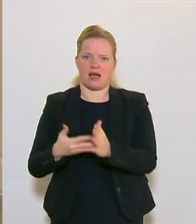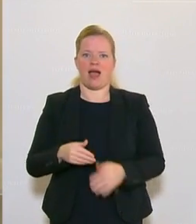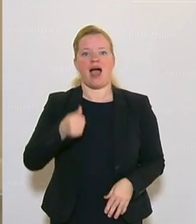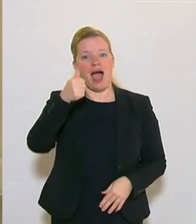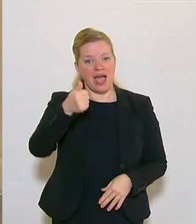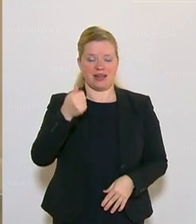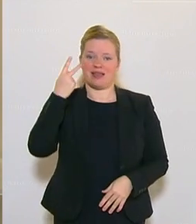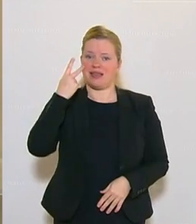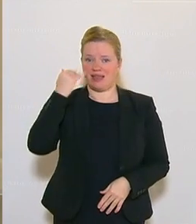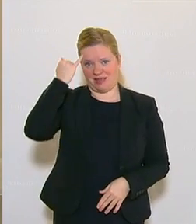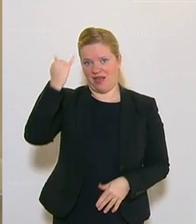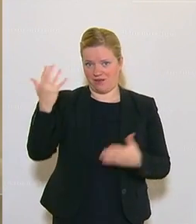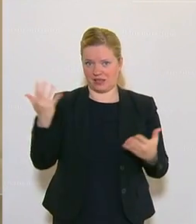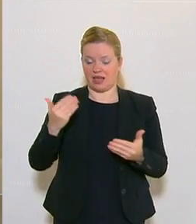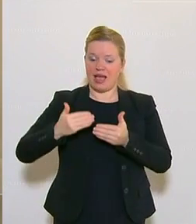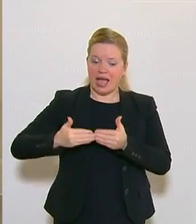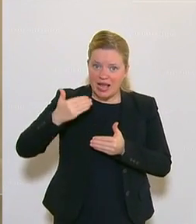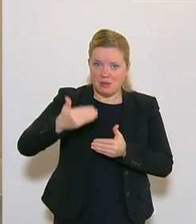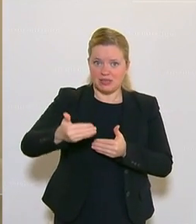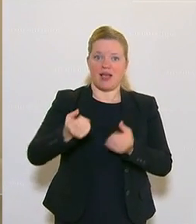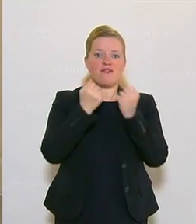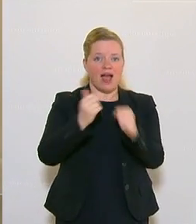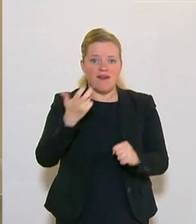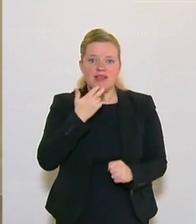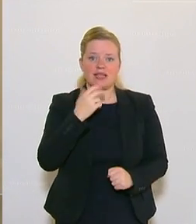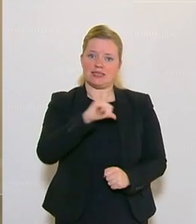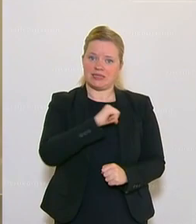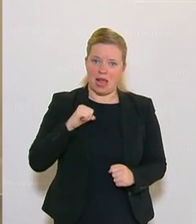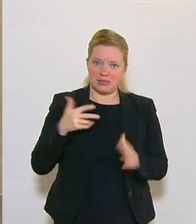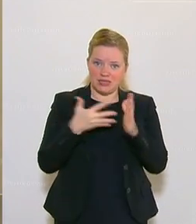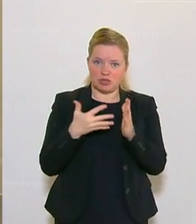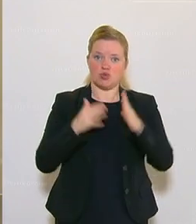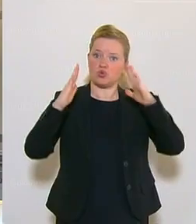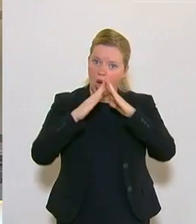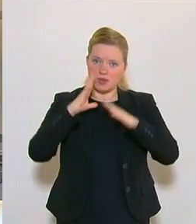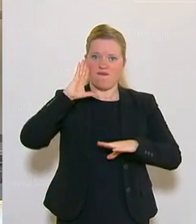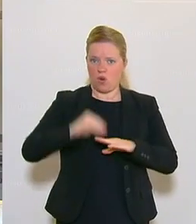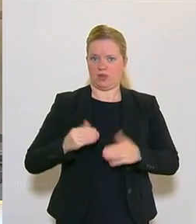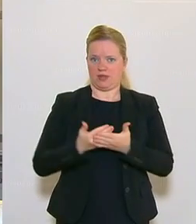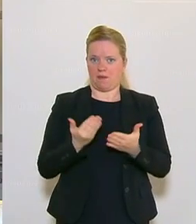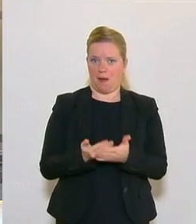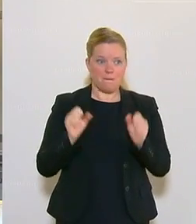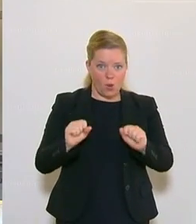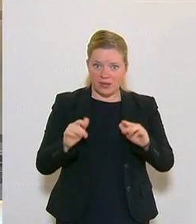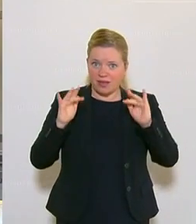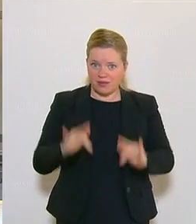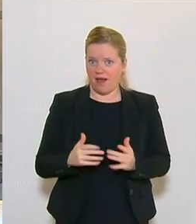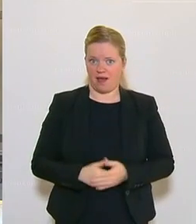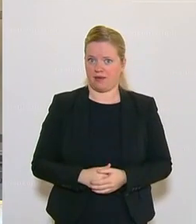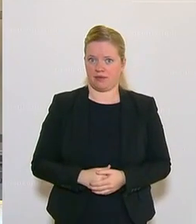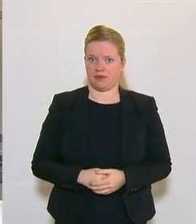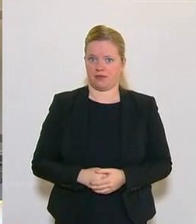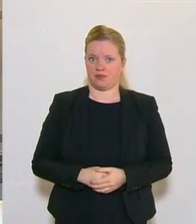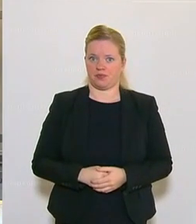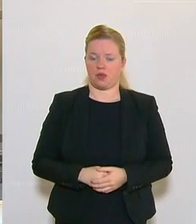Ansatz, regelmäßig freiwilliges Selbsttest zu Hause in den Wohnzimmern zu machen. Die Möglichkeiten sind da. Und